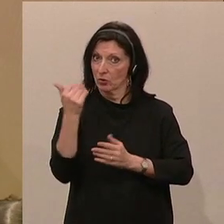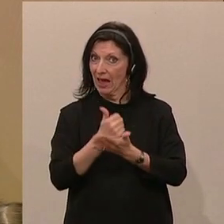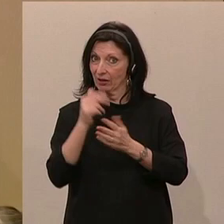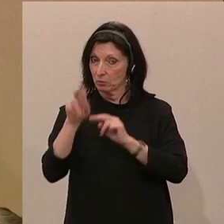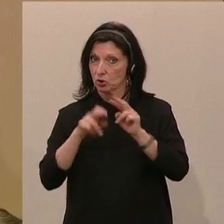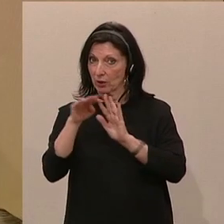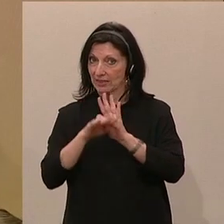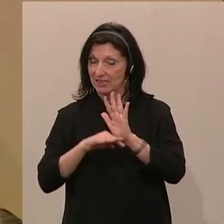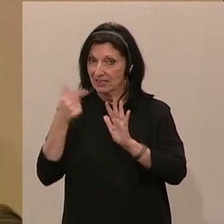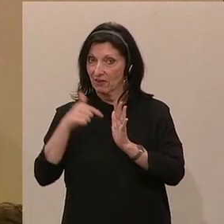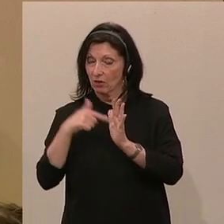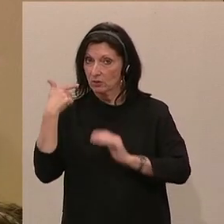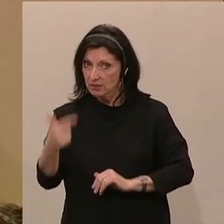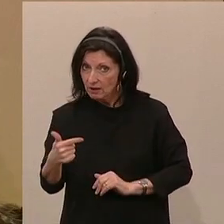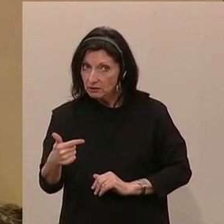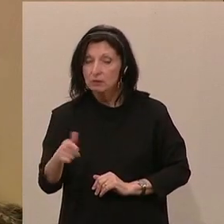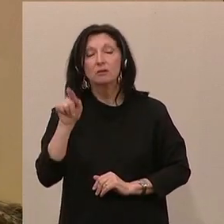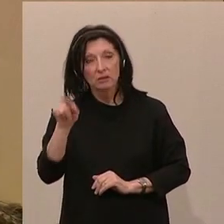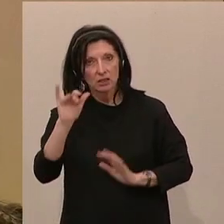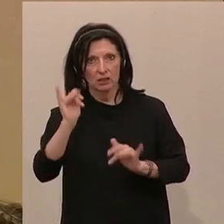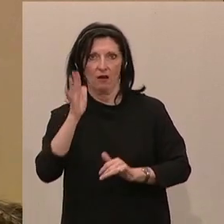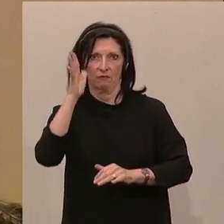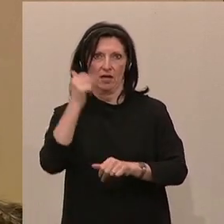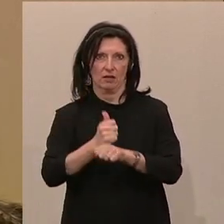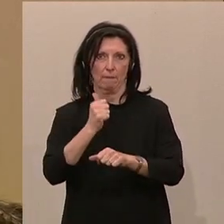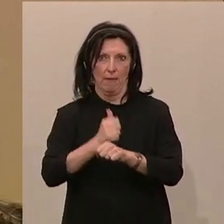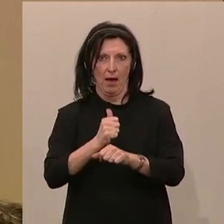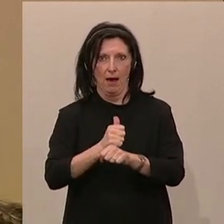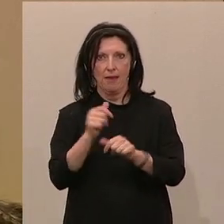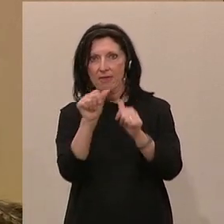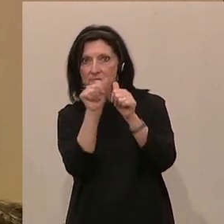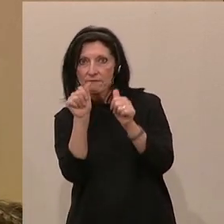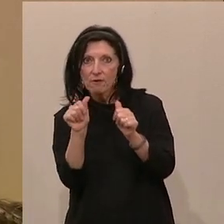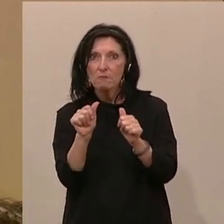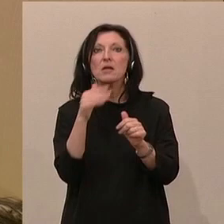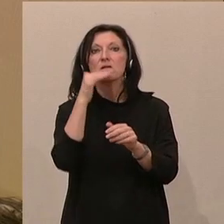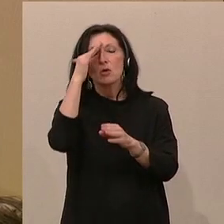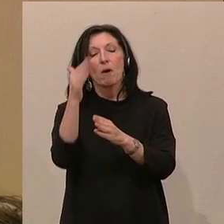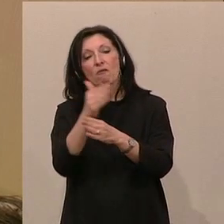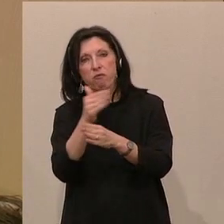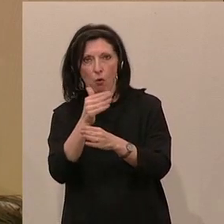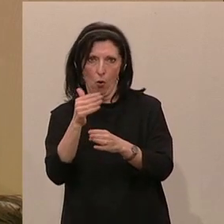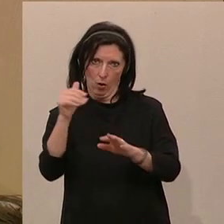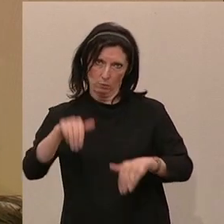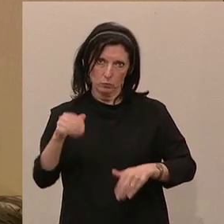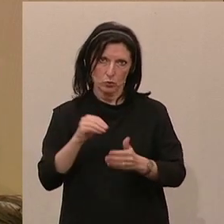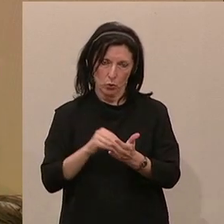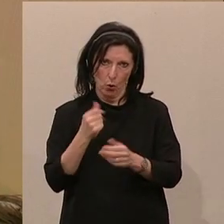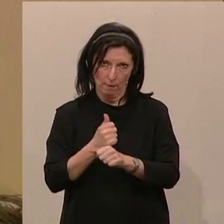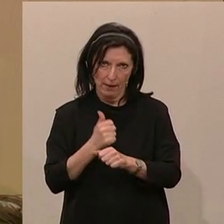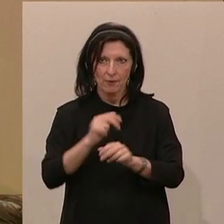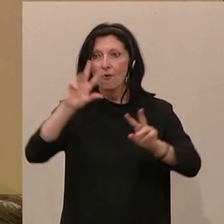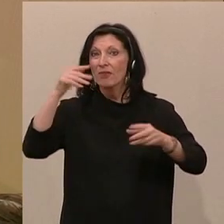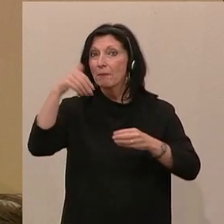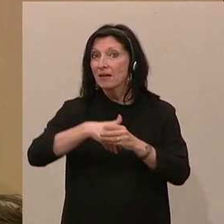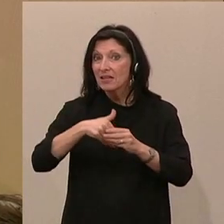2020, zur Ausgestaltung und zur Umsetzung, das steht noch vor dem Sommer an. Und zum Inhalt